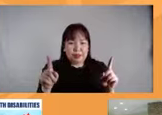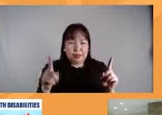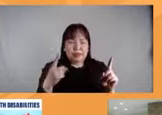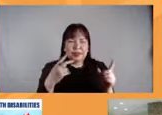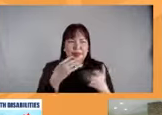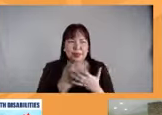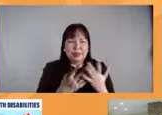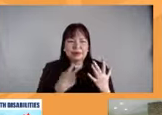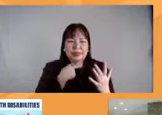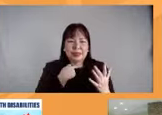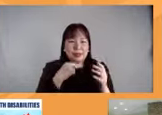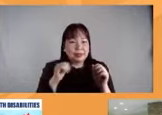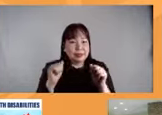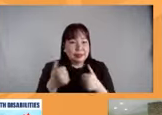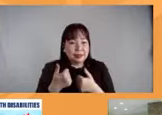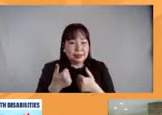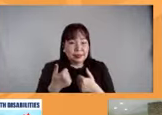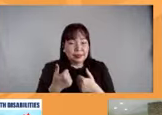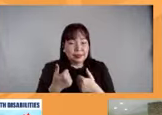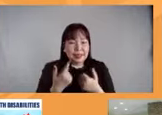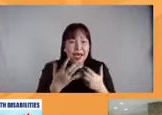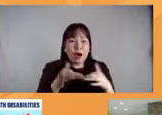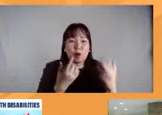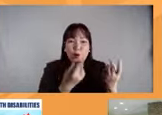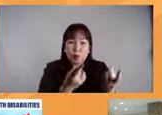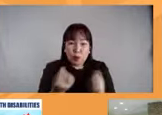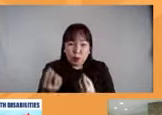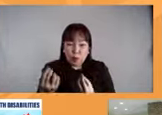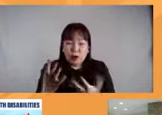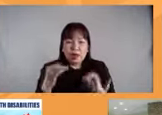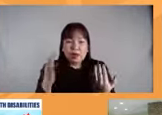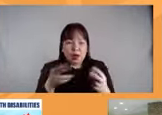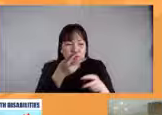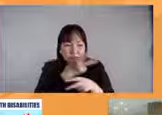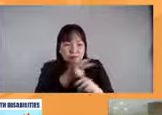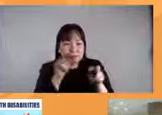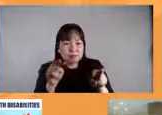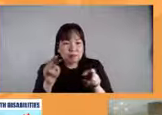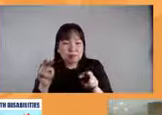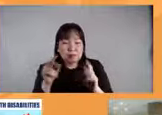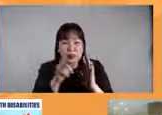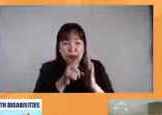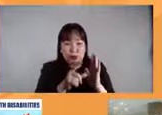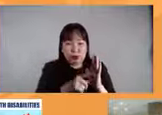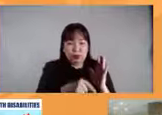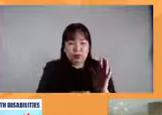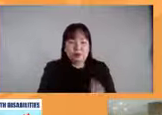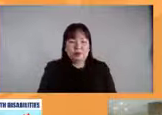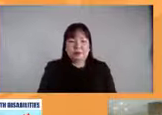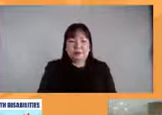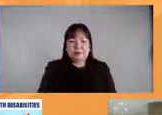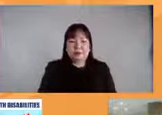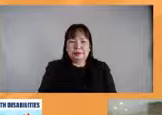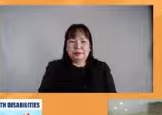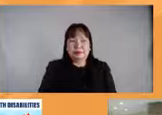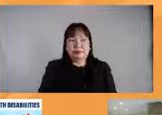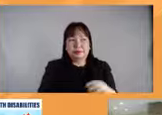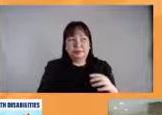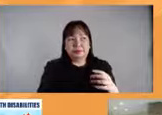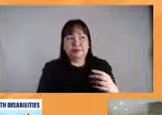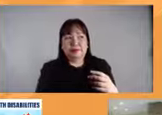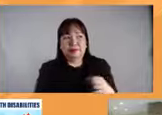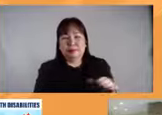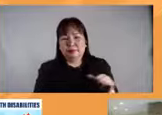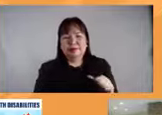on the implementation and monitoring of these laws another thing is so maganda